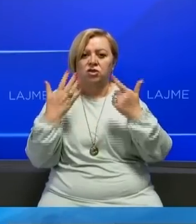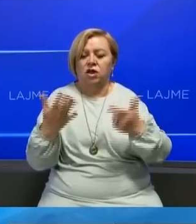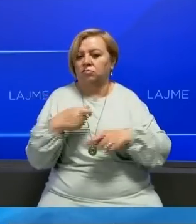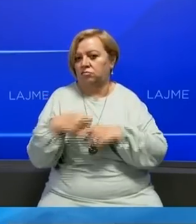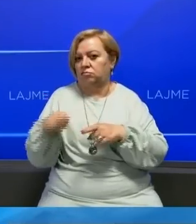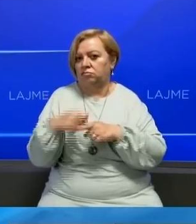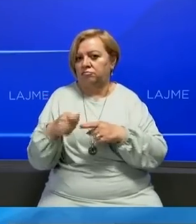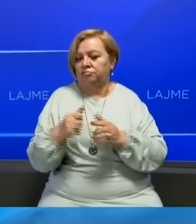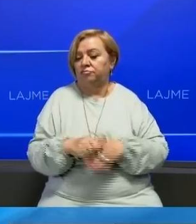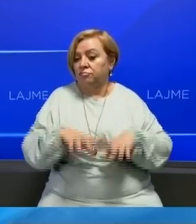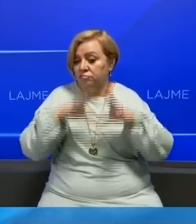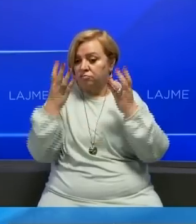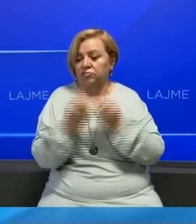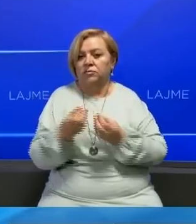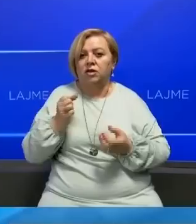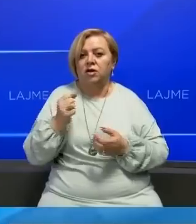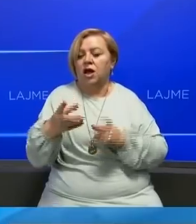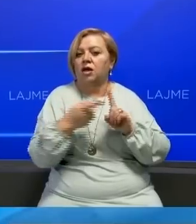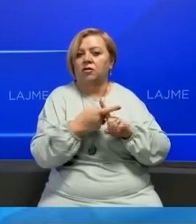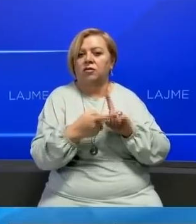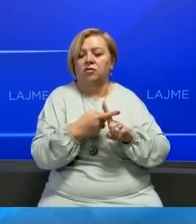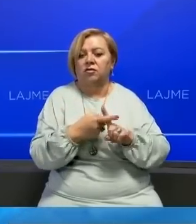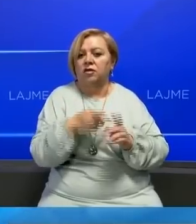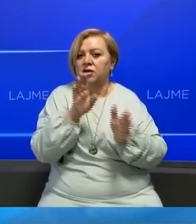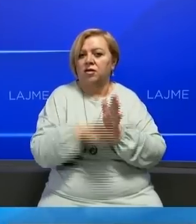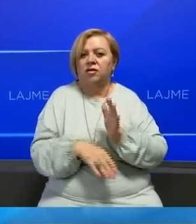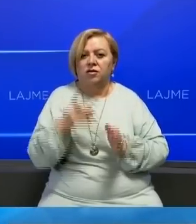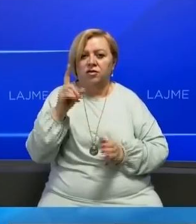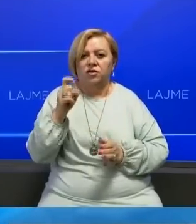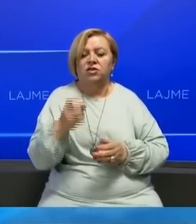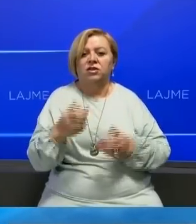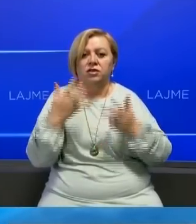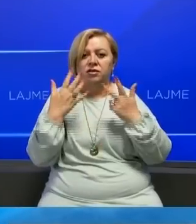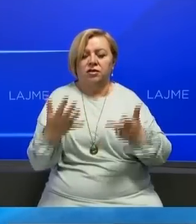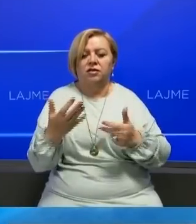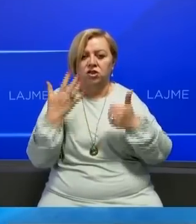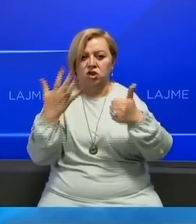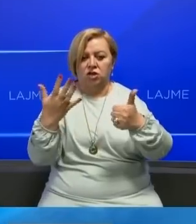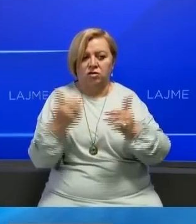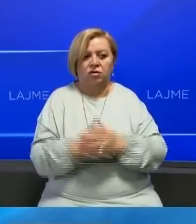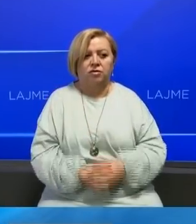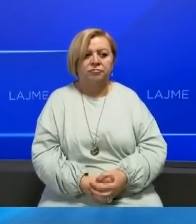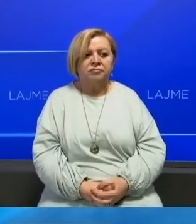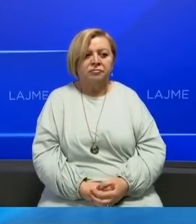shëruar. Në total, numri rasteve aktive ka rënë 186 raste.